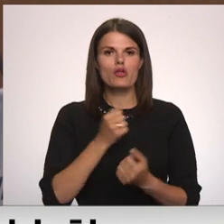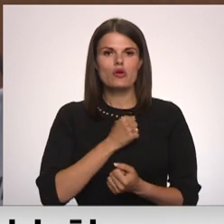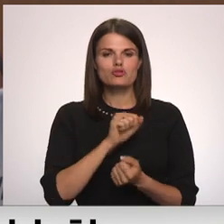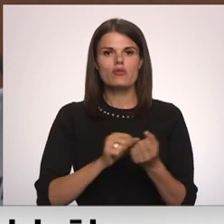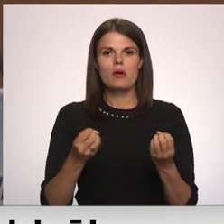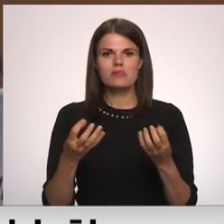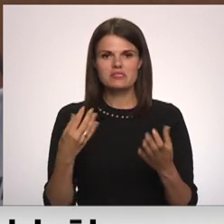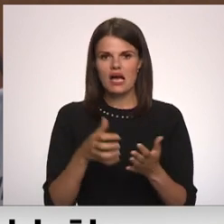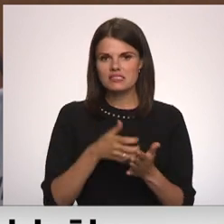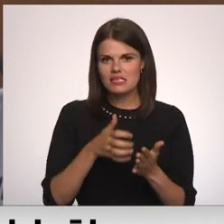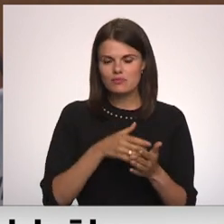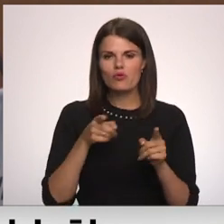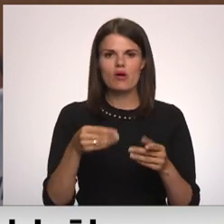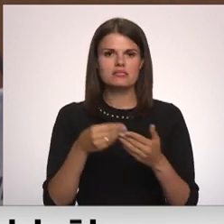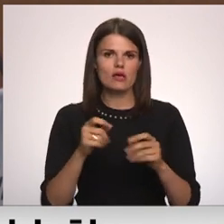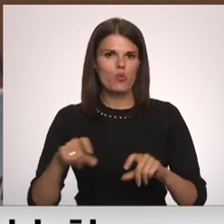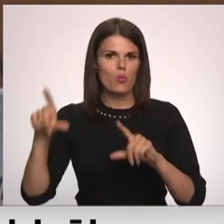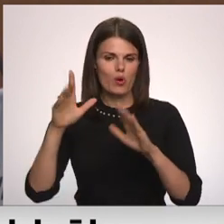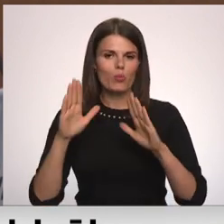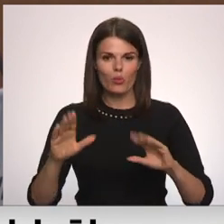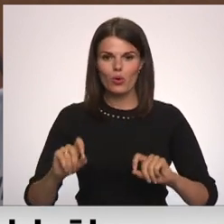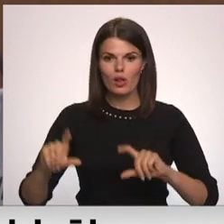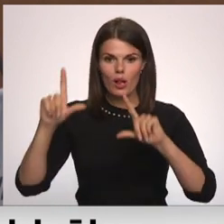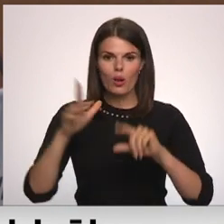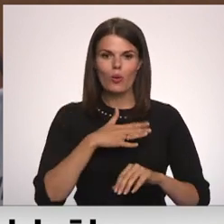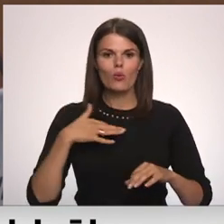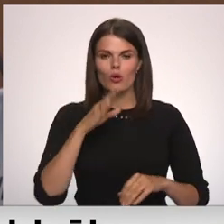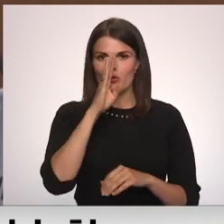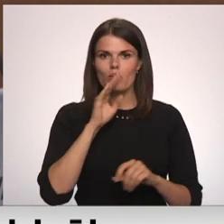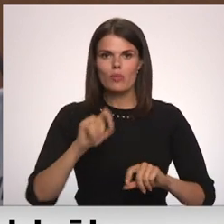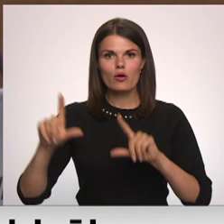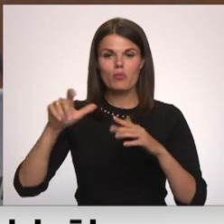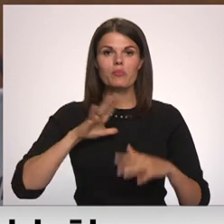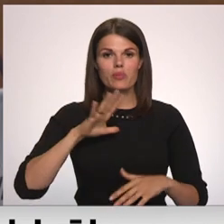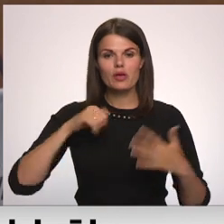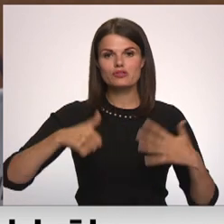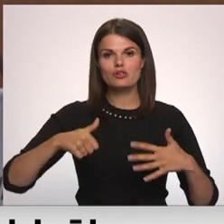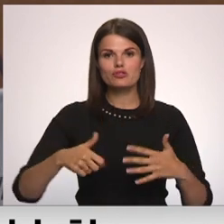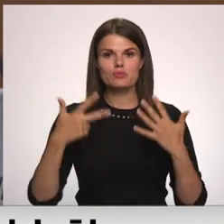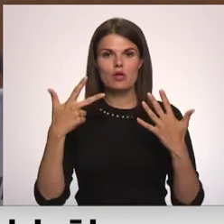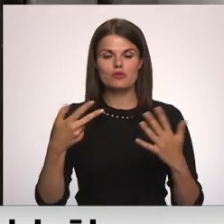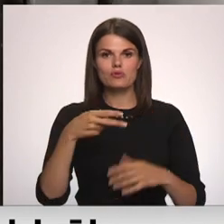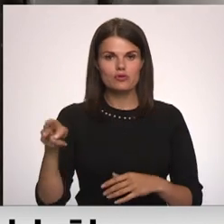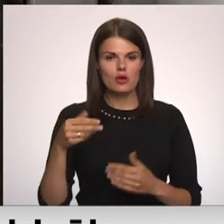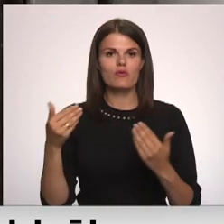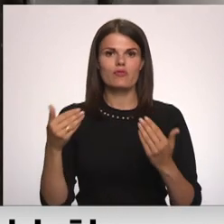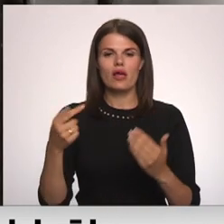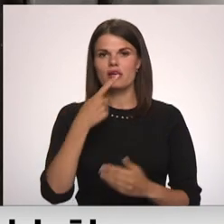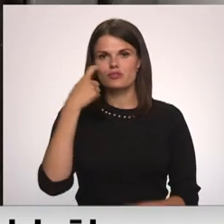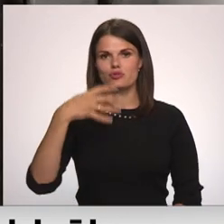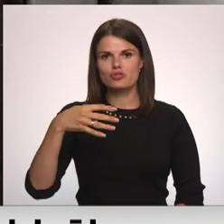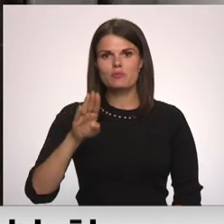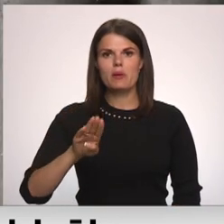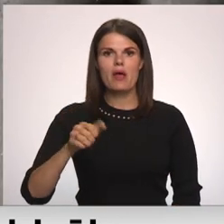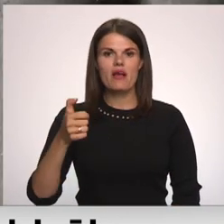izmantojot šis cenu pieaugums būs lielāks, jo ir ļoti būtisks šis kāpums no 68 eiro par megavatstundu uz 140. Ņemot